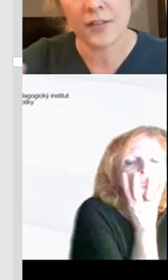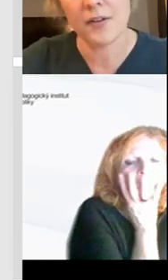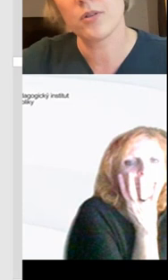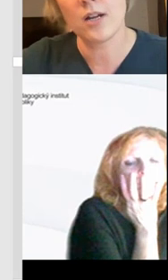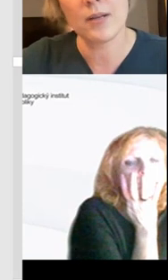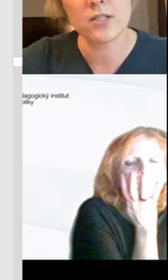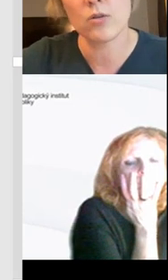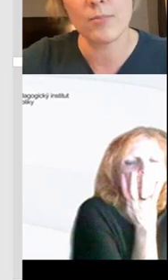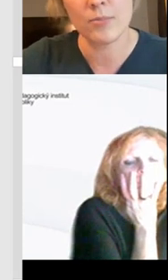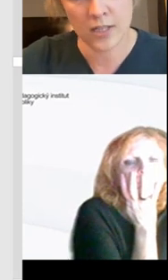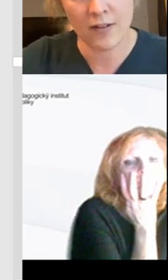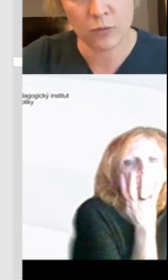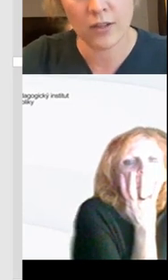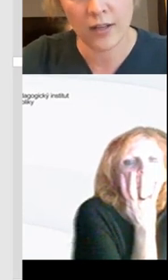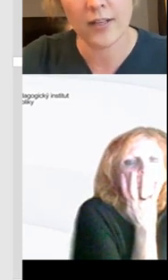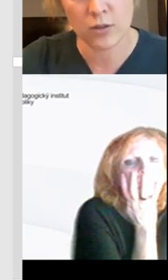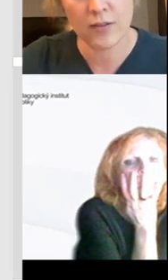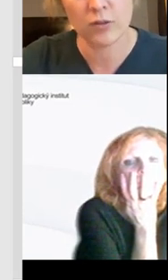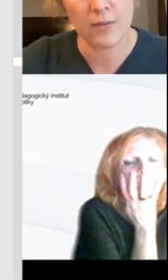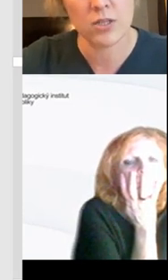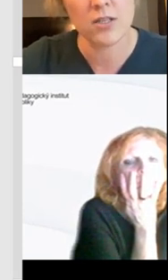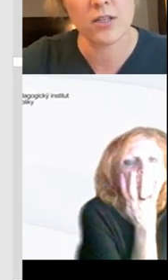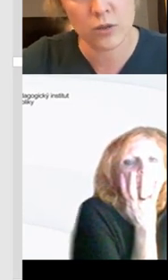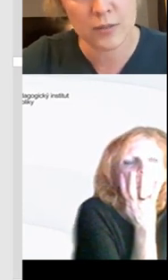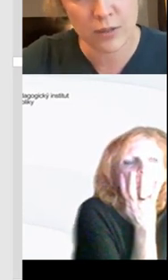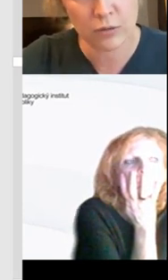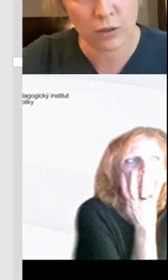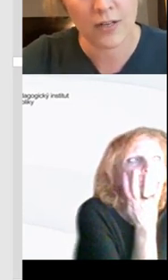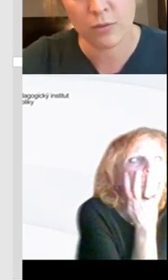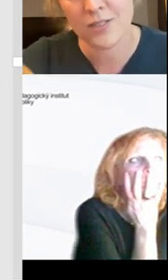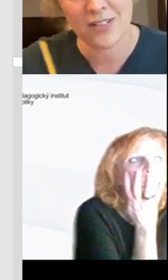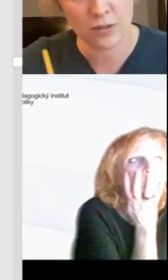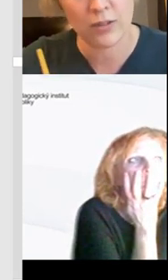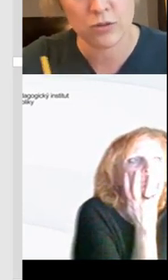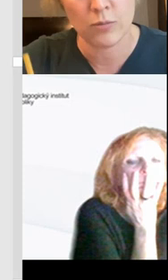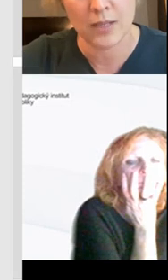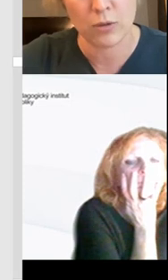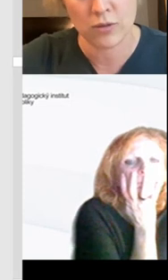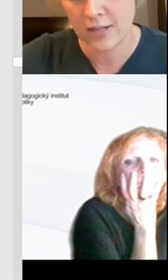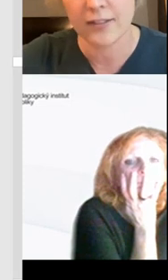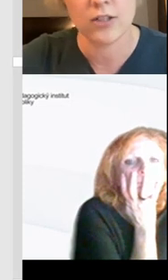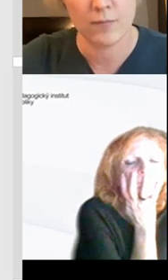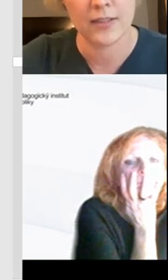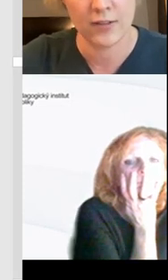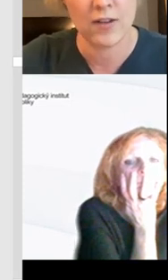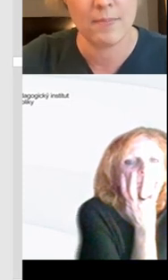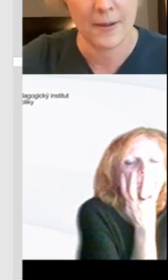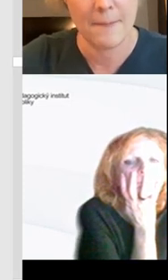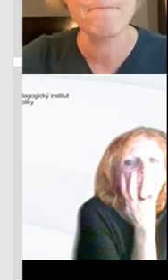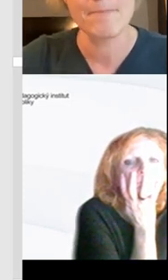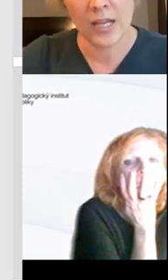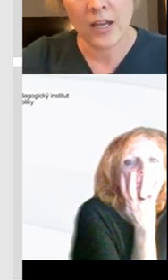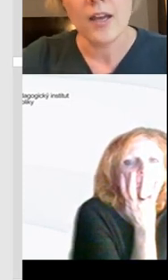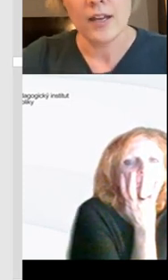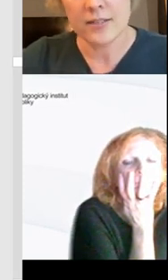jedná, ta vám půjde na mateřskou a přestane vám to dělat. A zrovna v tom vám přijde někdo, kdo vás bude kontrolovat a bude se vás na tohle stoptát, proč to neděláte, když to máte v